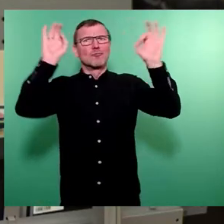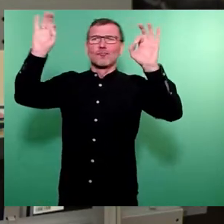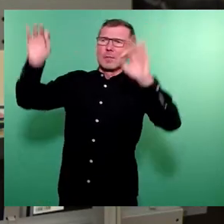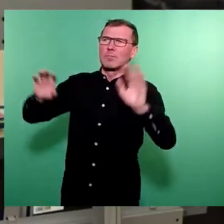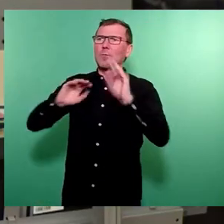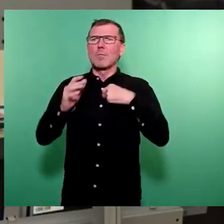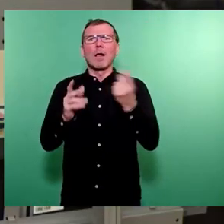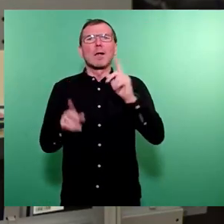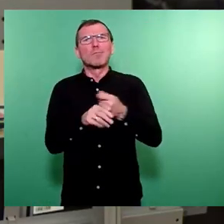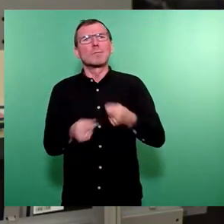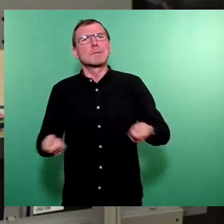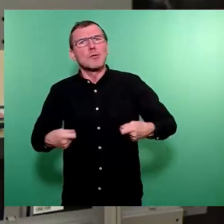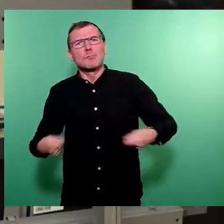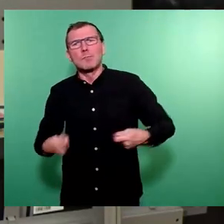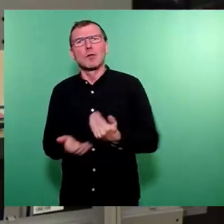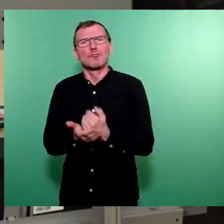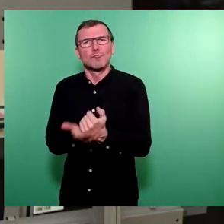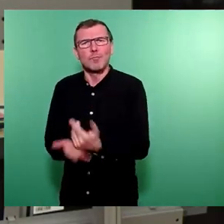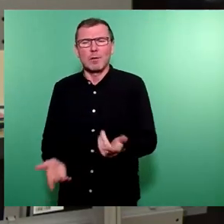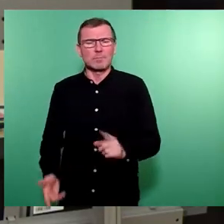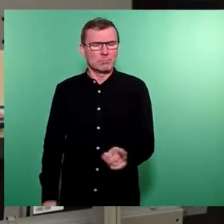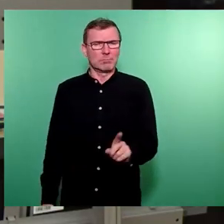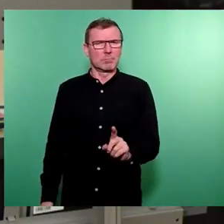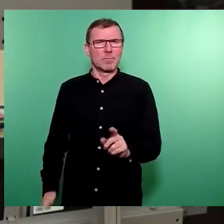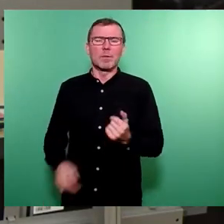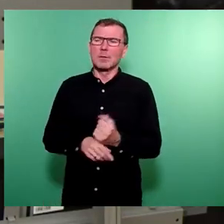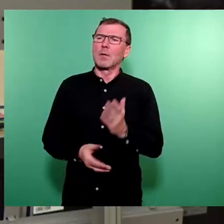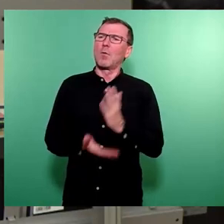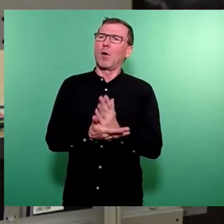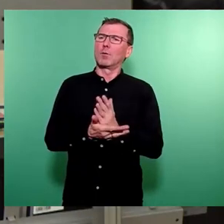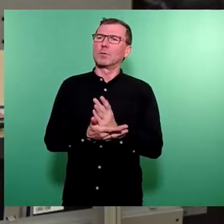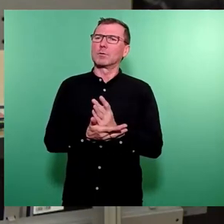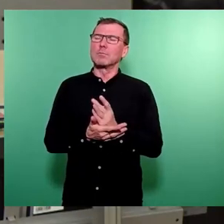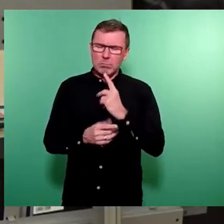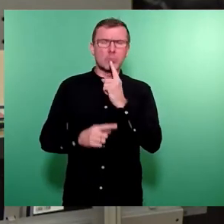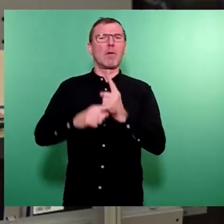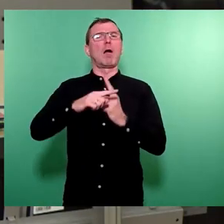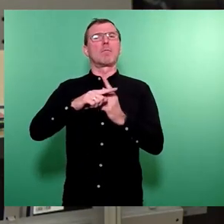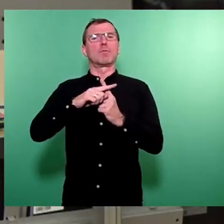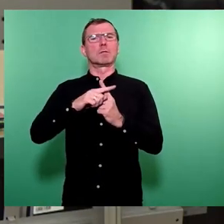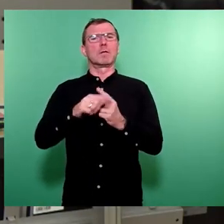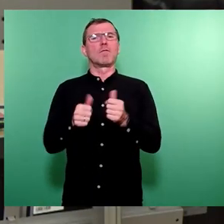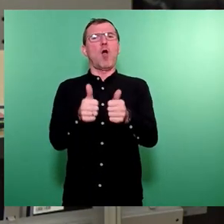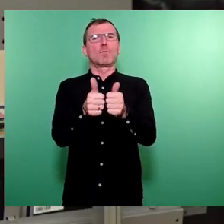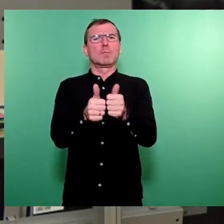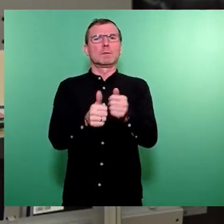kürzer treten und alles, was dazu gehört, sondern dass man mit einer ordentlichen Portion Optimismus und Zuversicht hier auch in die Zukunft geht. Es werden wieder